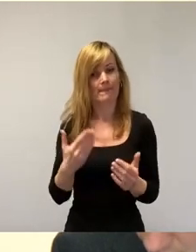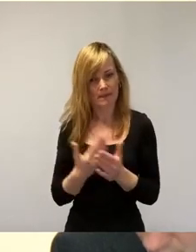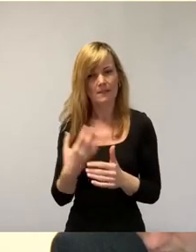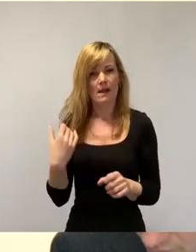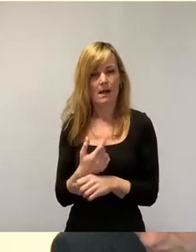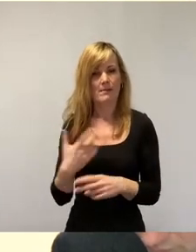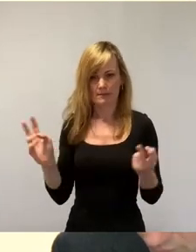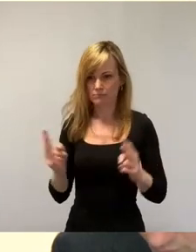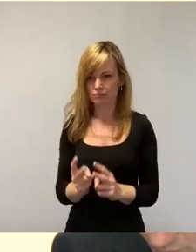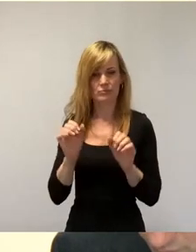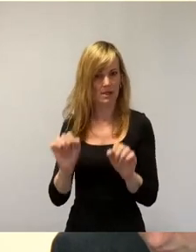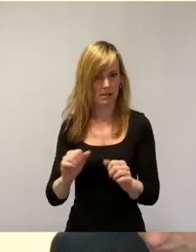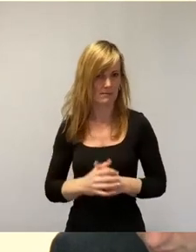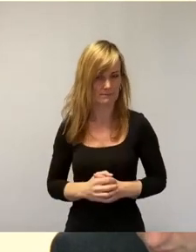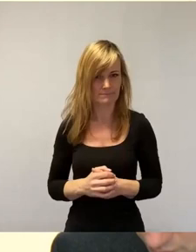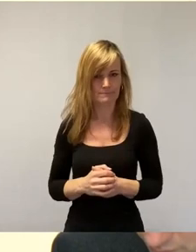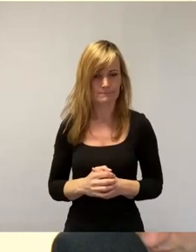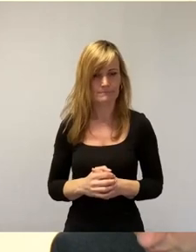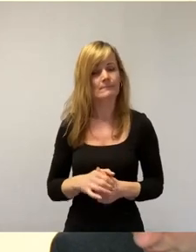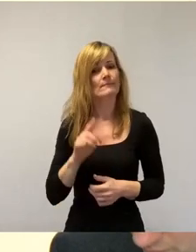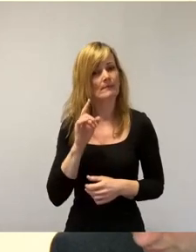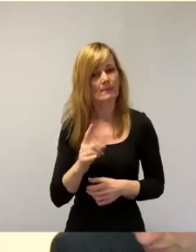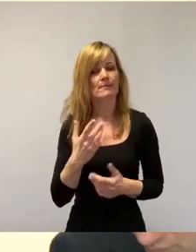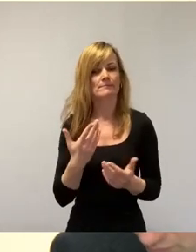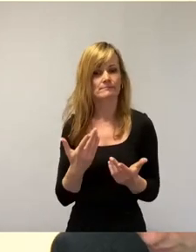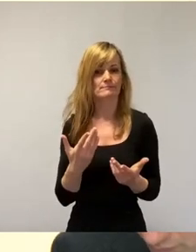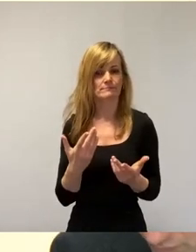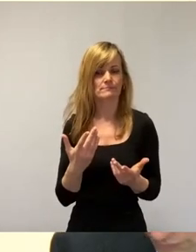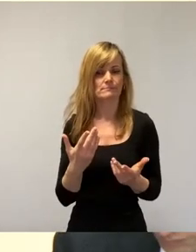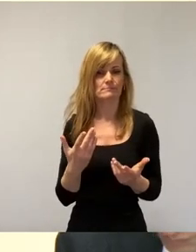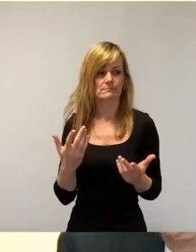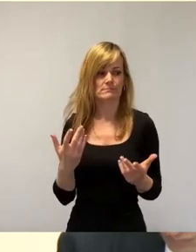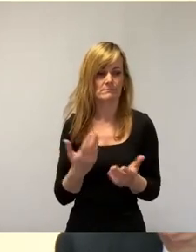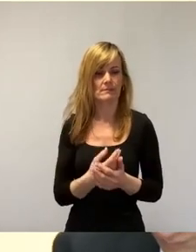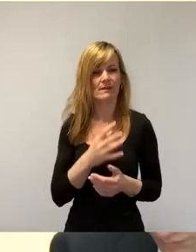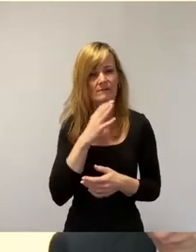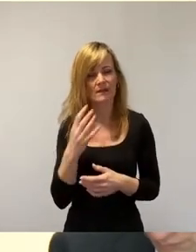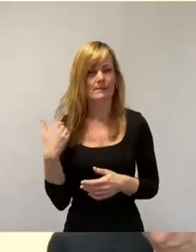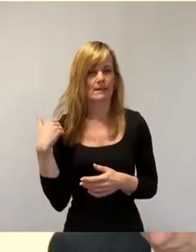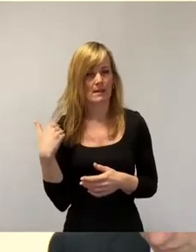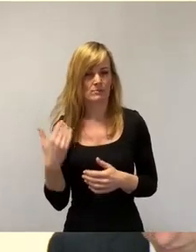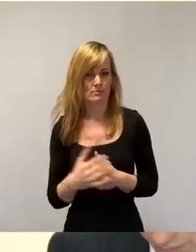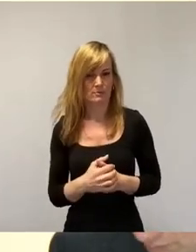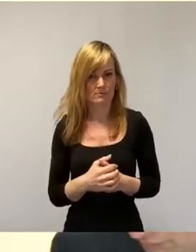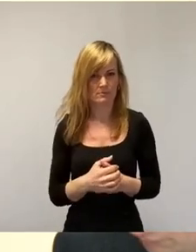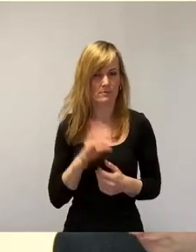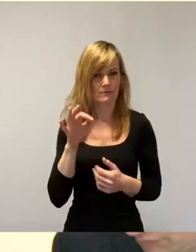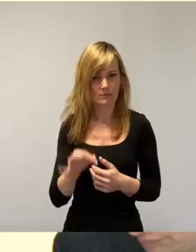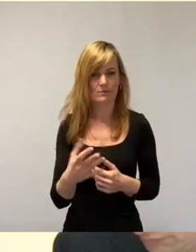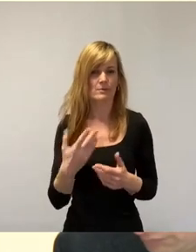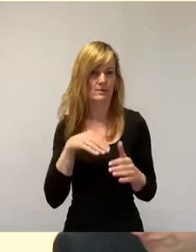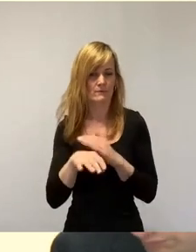Aber es ist auch ganz viel Belastung für geflüchtete Menschen,